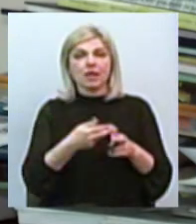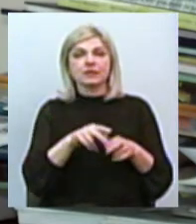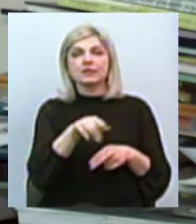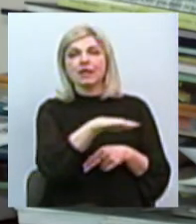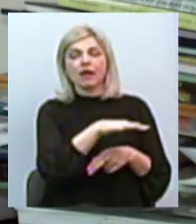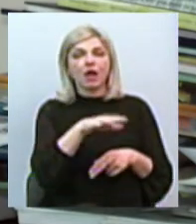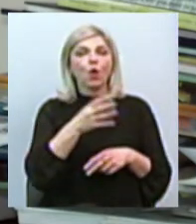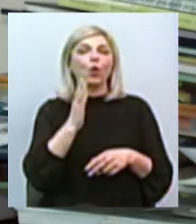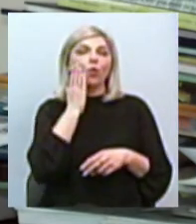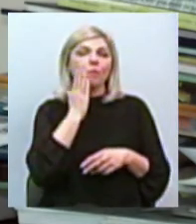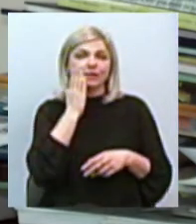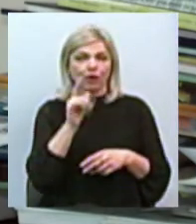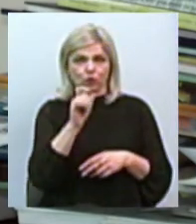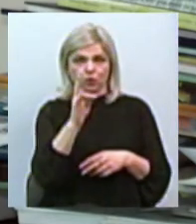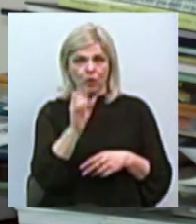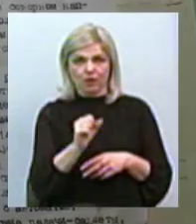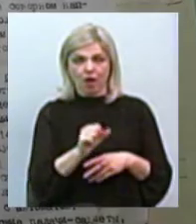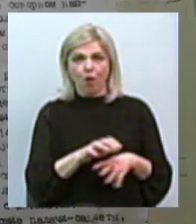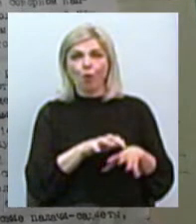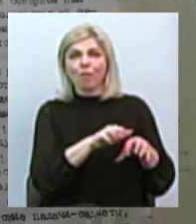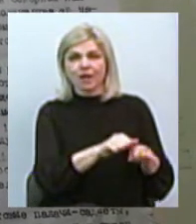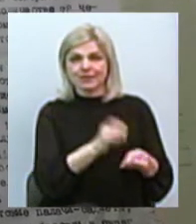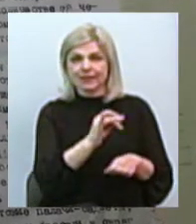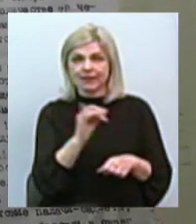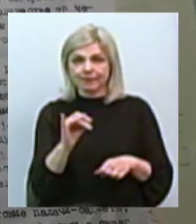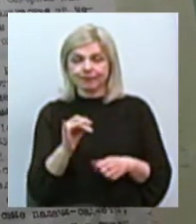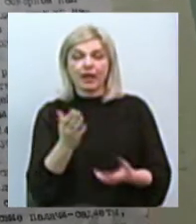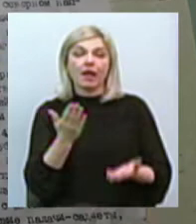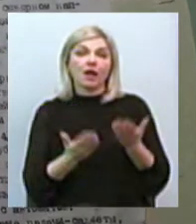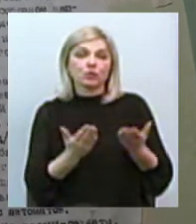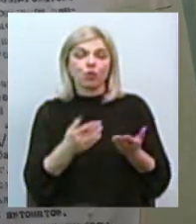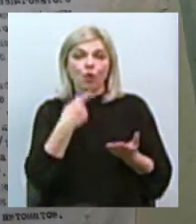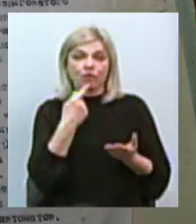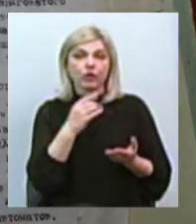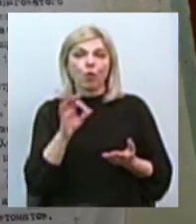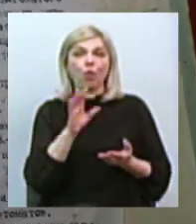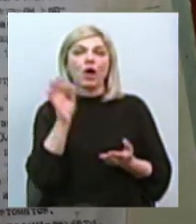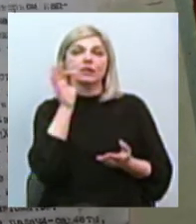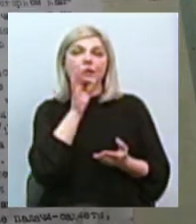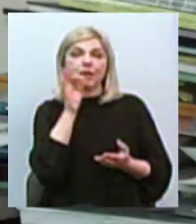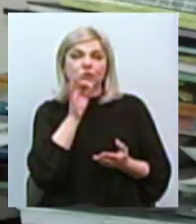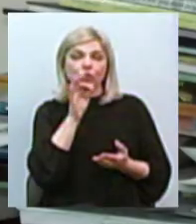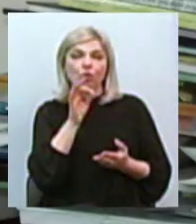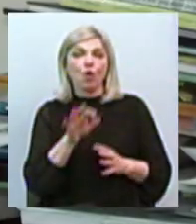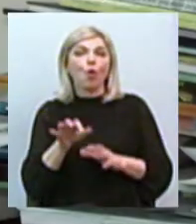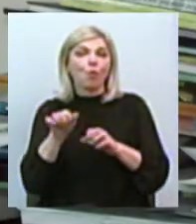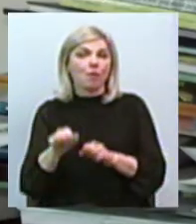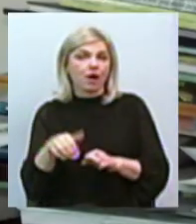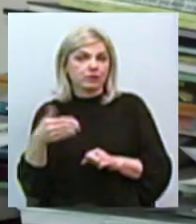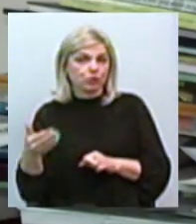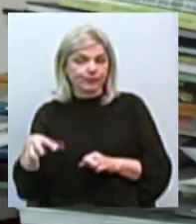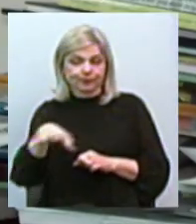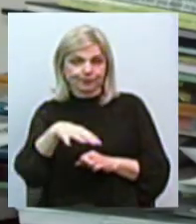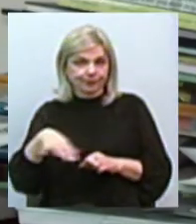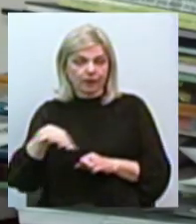румунська зона окупації. Якщо говорити про німецьку зону окупації, німці, прийшовши